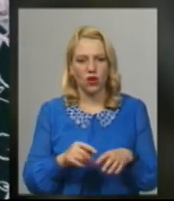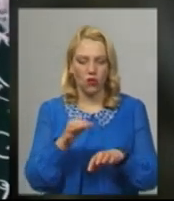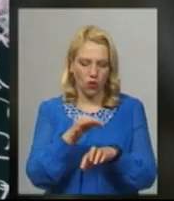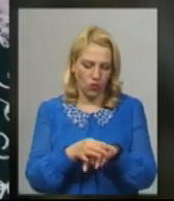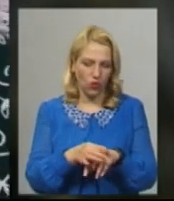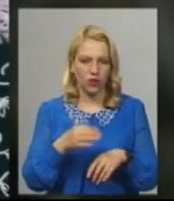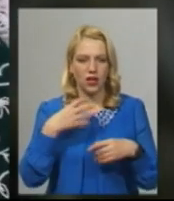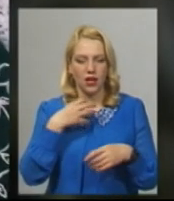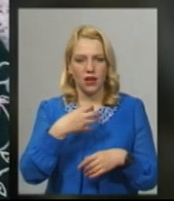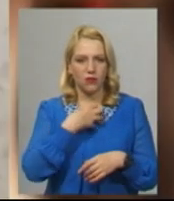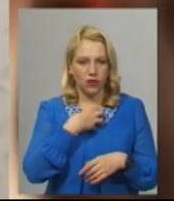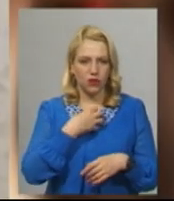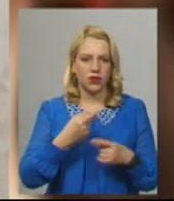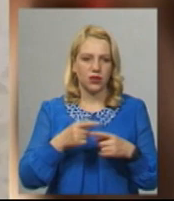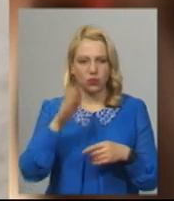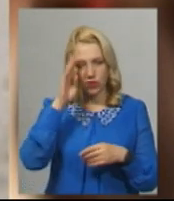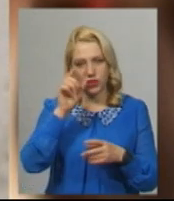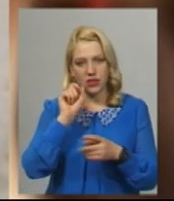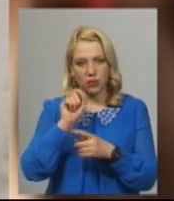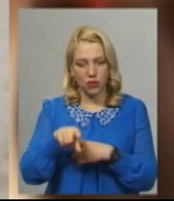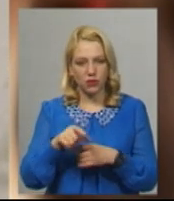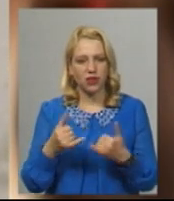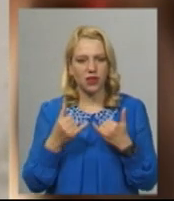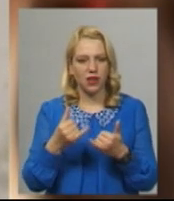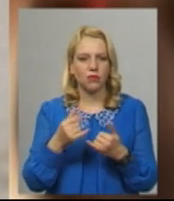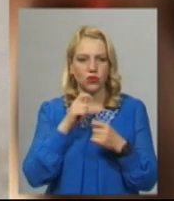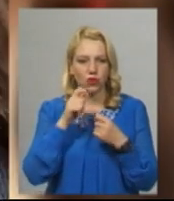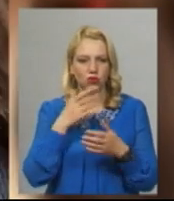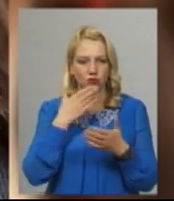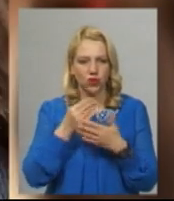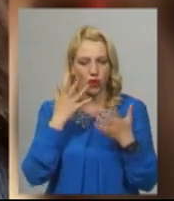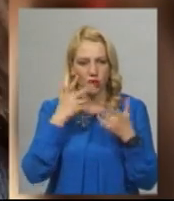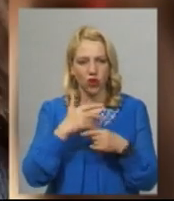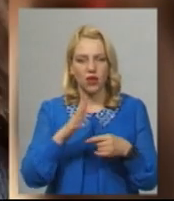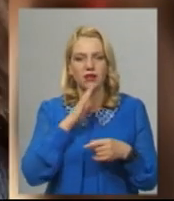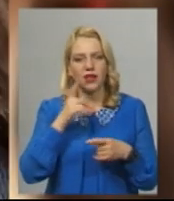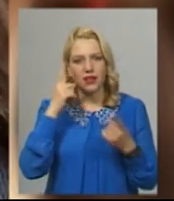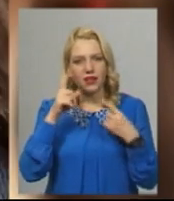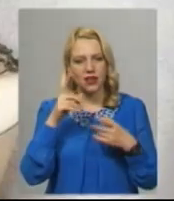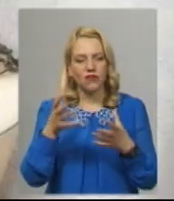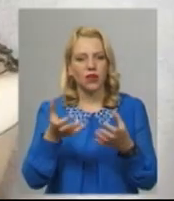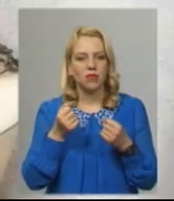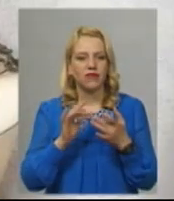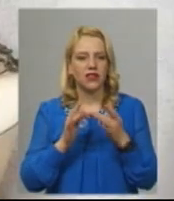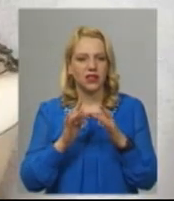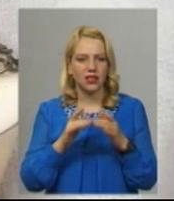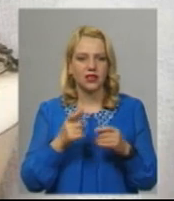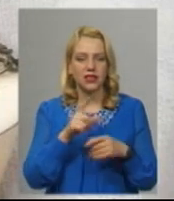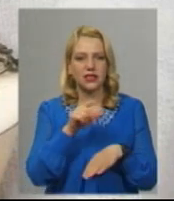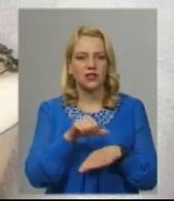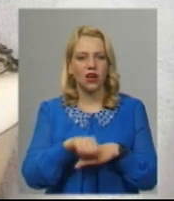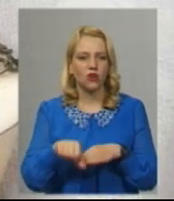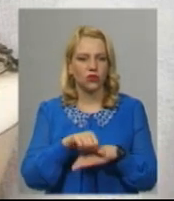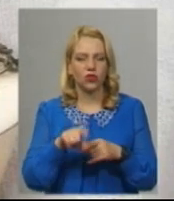прикраси для волосся замовив чоловік з Ізраїлю на подарунок для коханої Ідеї для робіт Інна Сорока черпає з інтернет-платформ За кордоном це більш